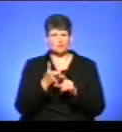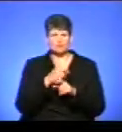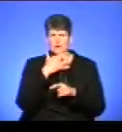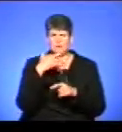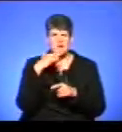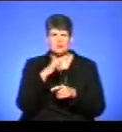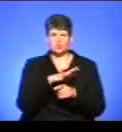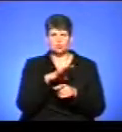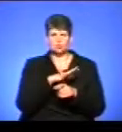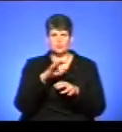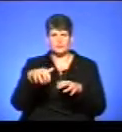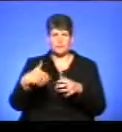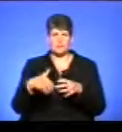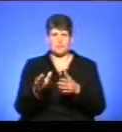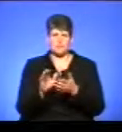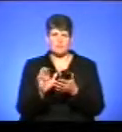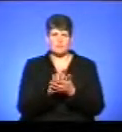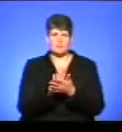було, теж проглибили, поправили дороги.